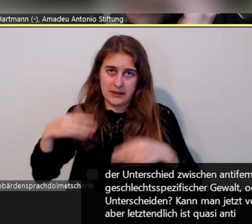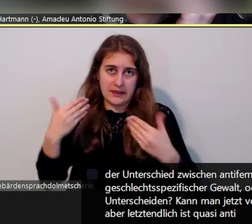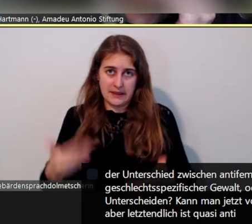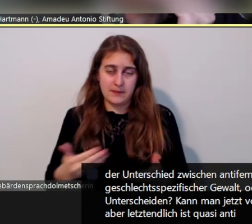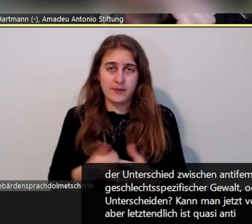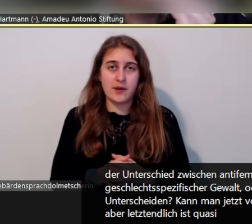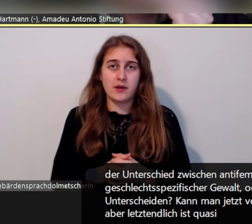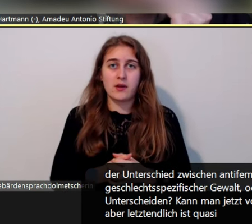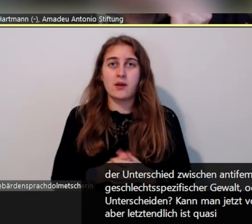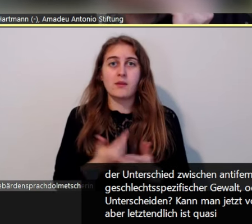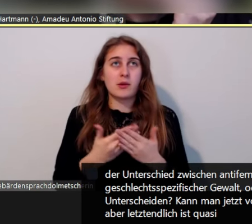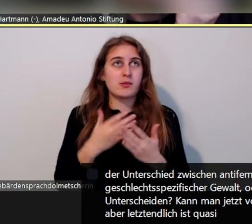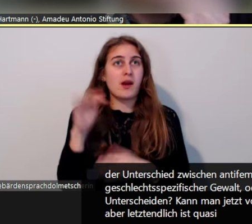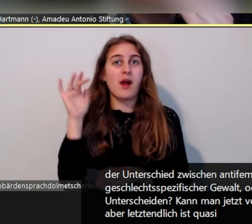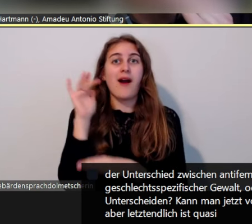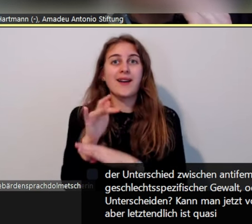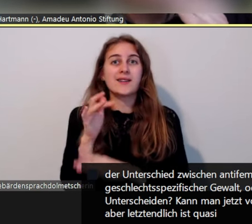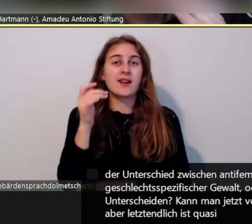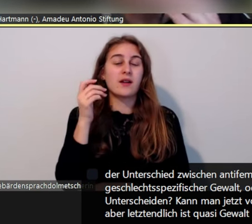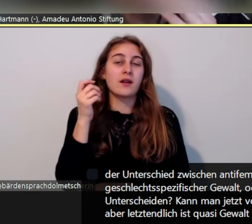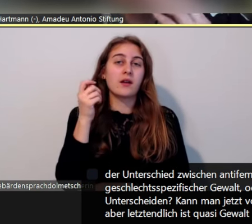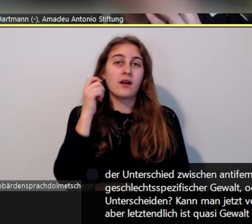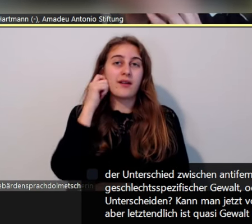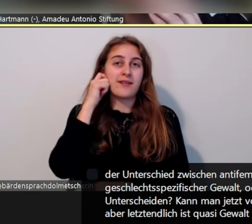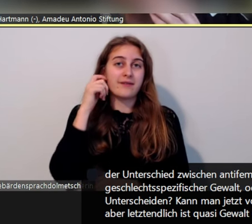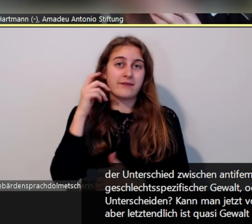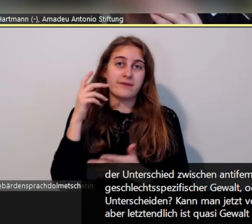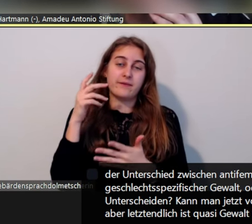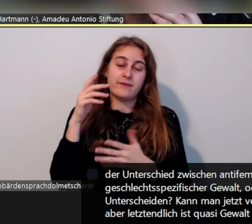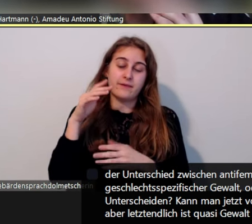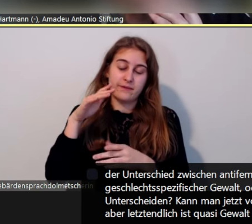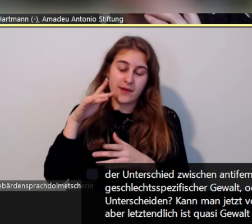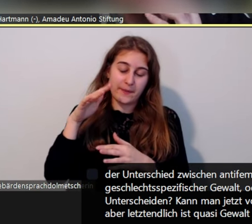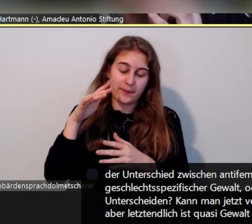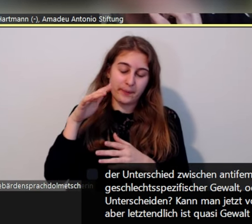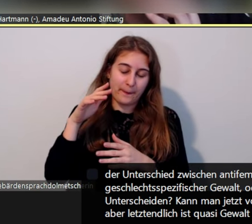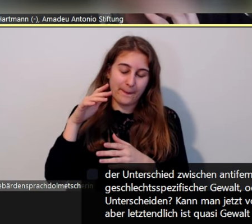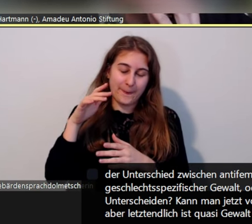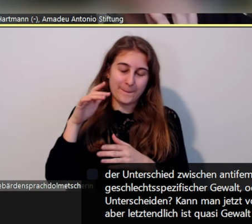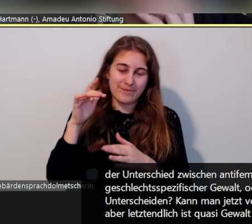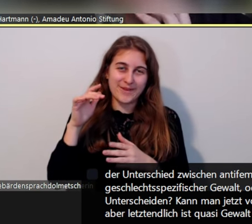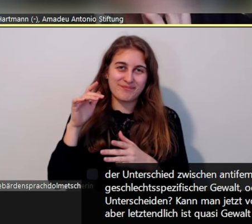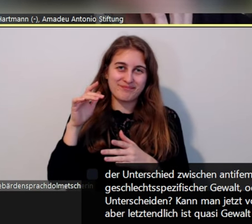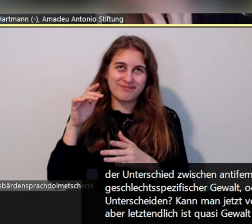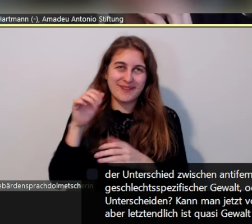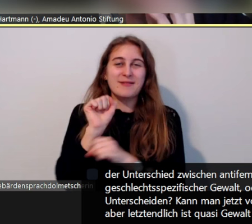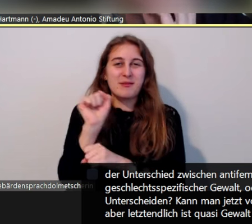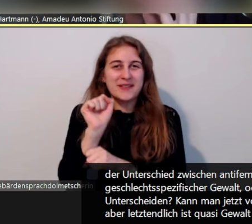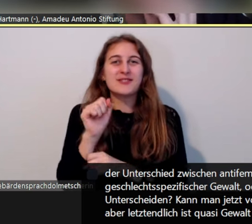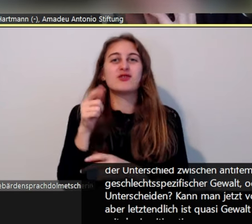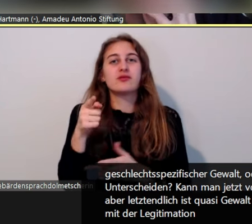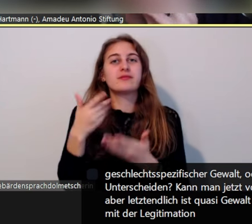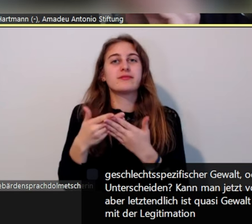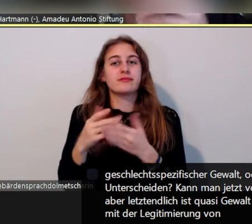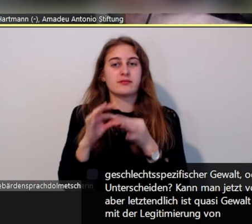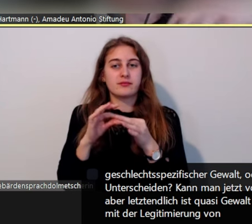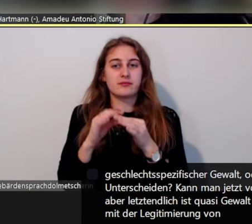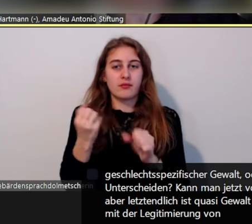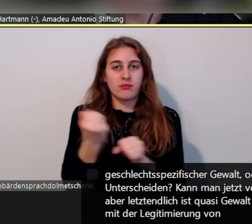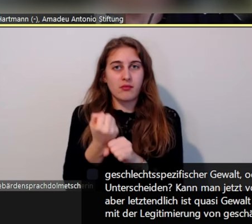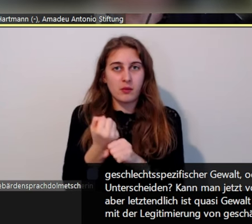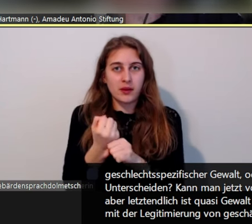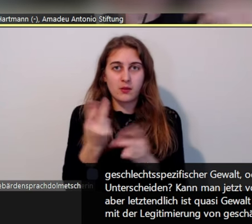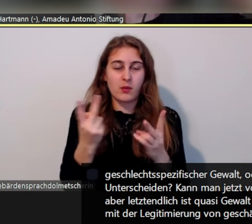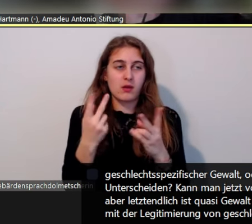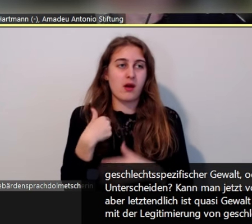antifeministische Gewalt oder antifeministischer Hass arbeitet mit der Legitimierung von geschlechtsspezifischer